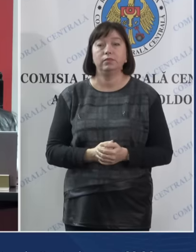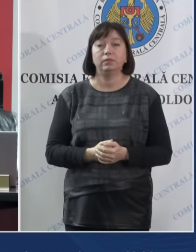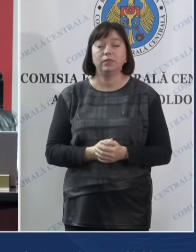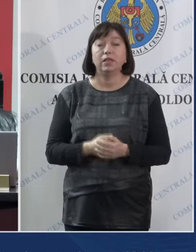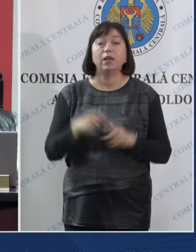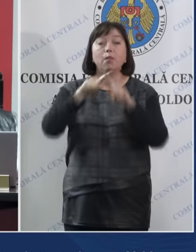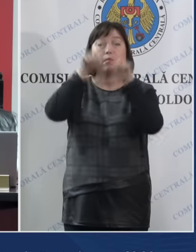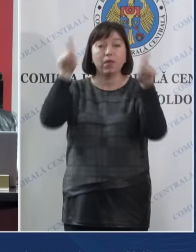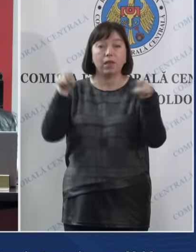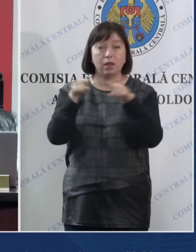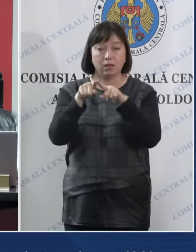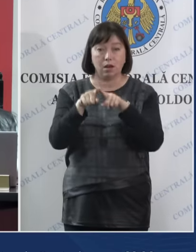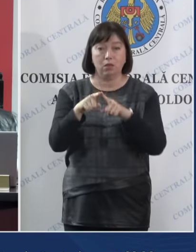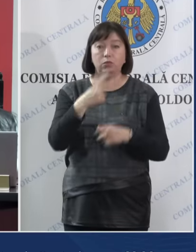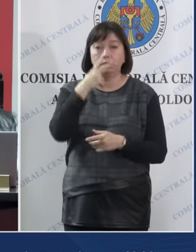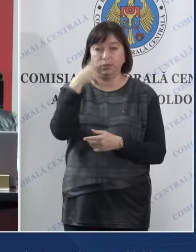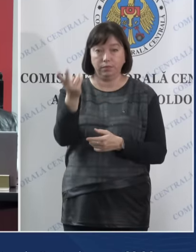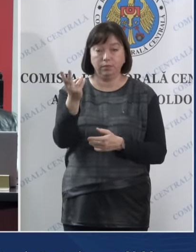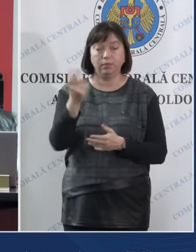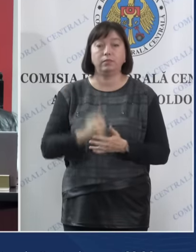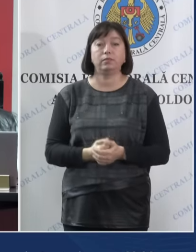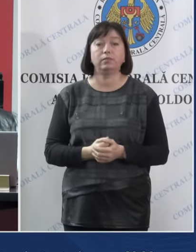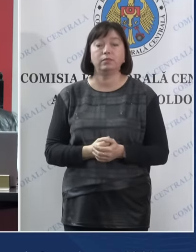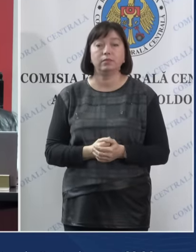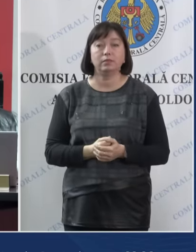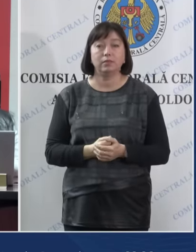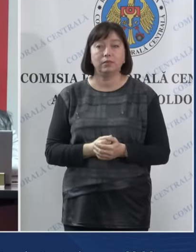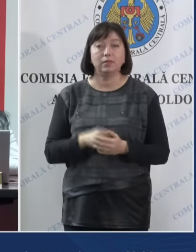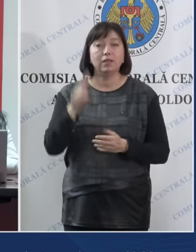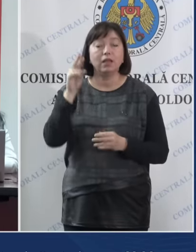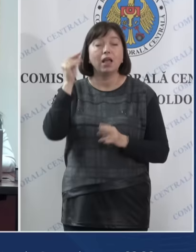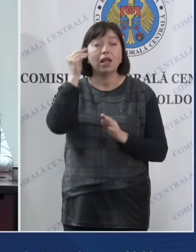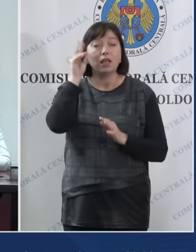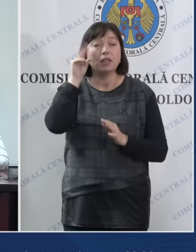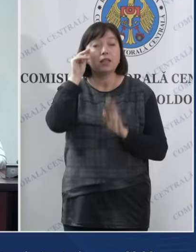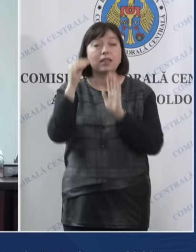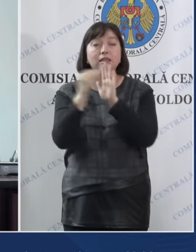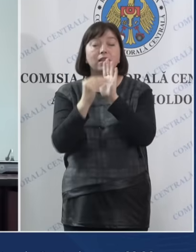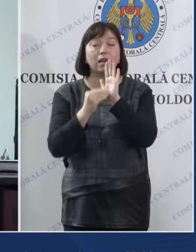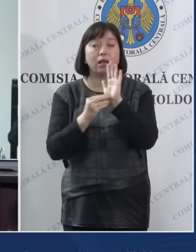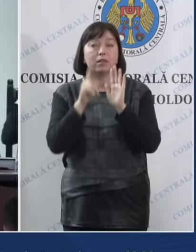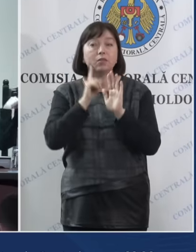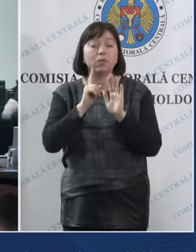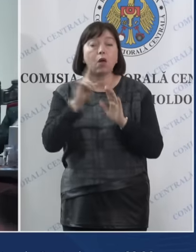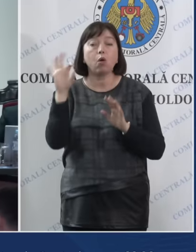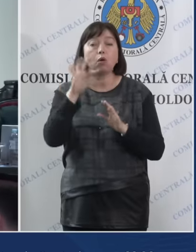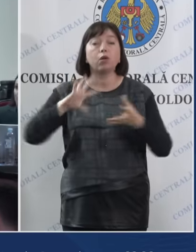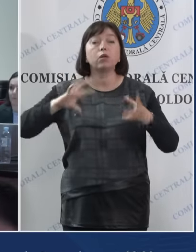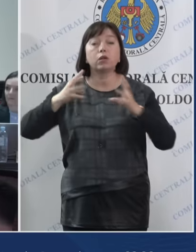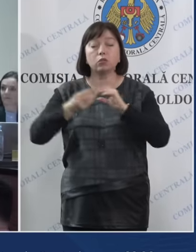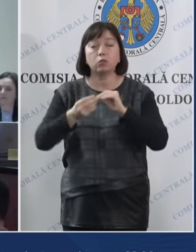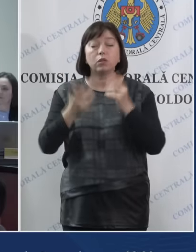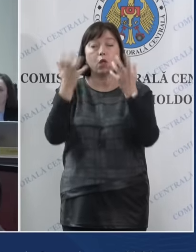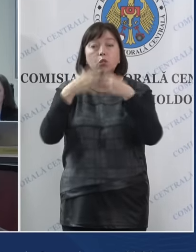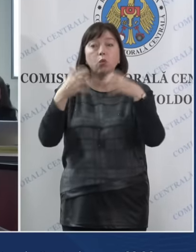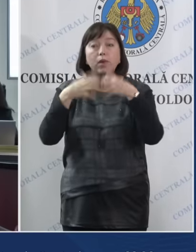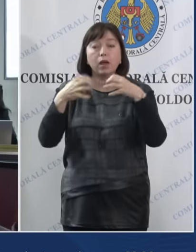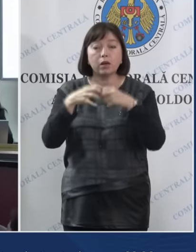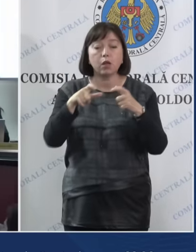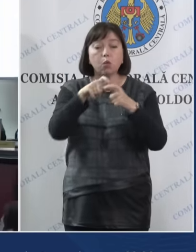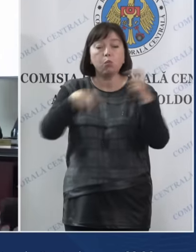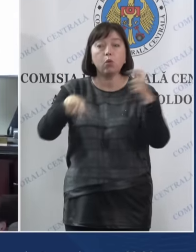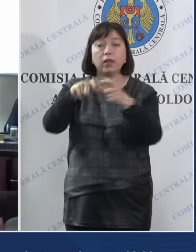Pe ecranul din fața dumneavoastră vedeți datele preliminare privind rezultatul numărării